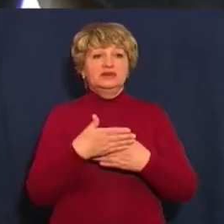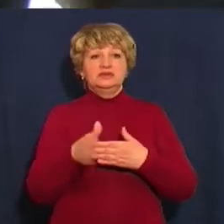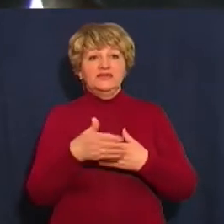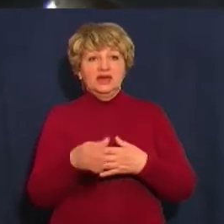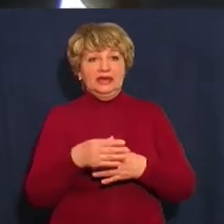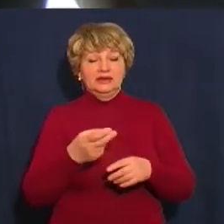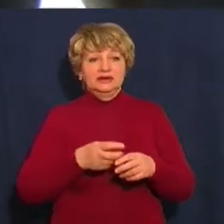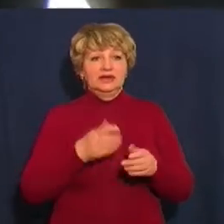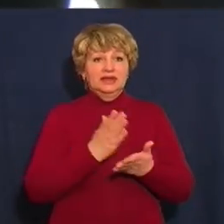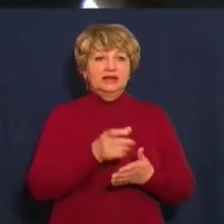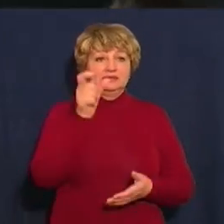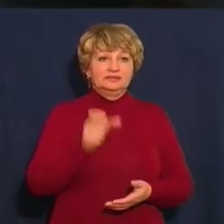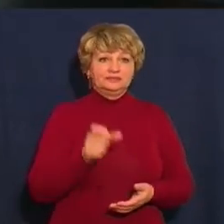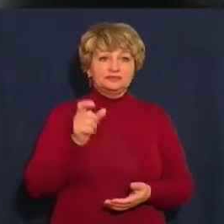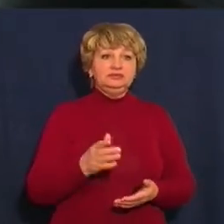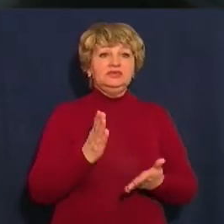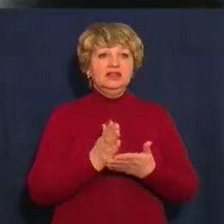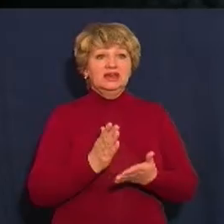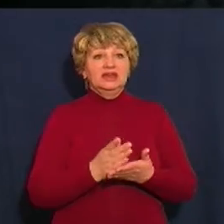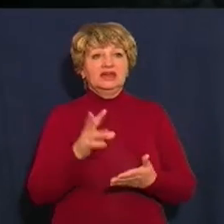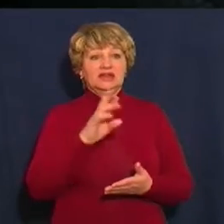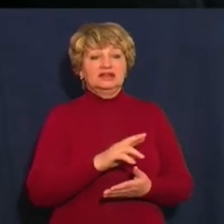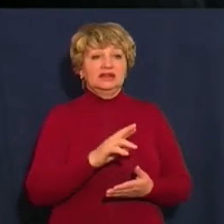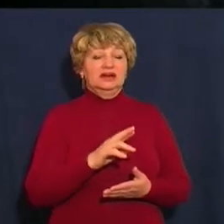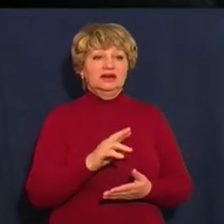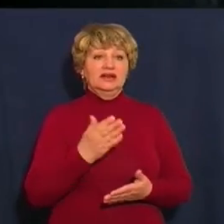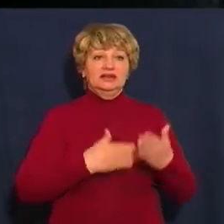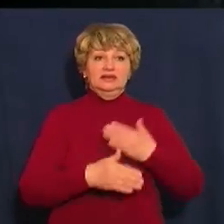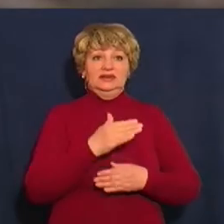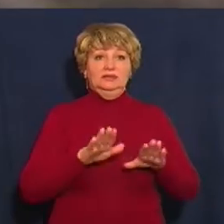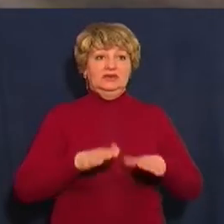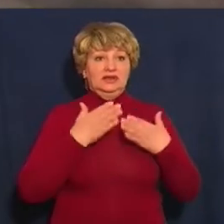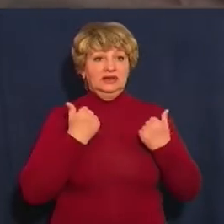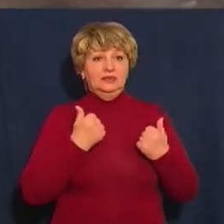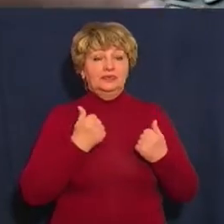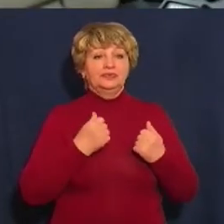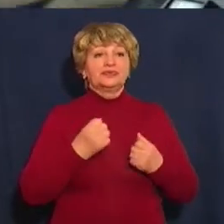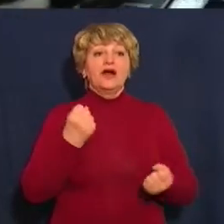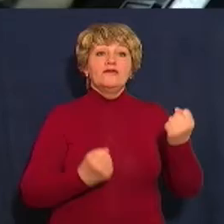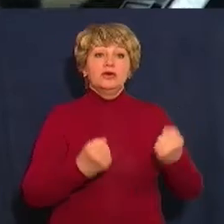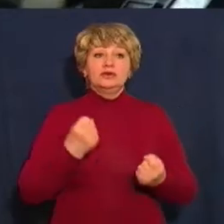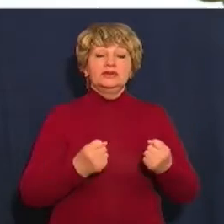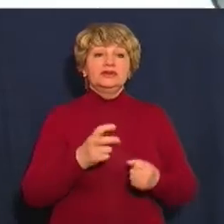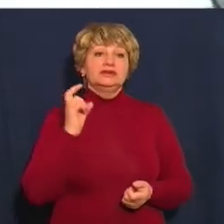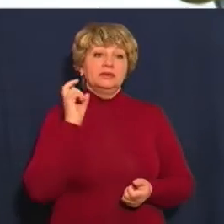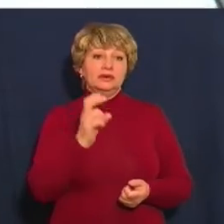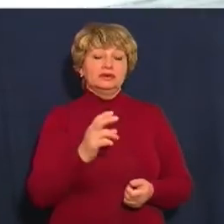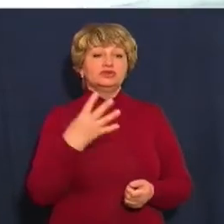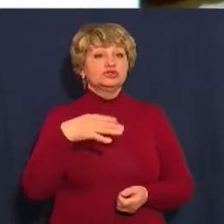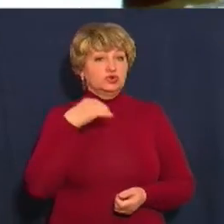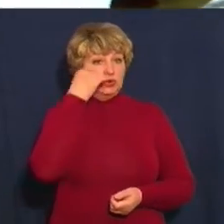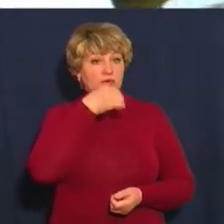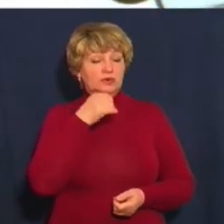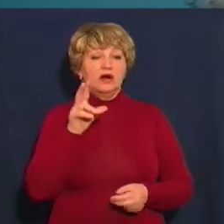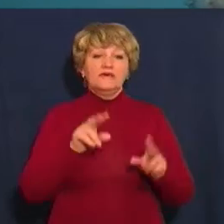автобус не пристосований для маломобільних груп населення. Літія Солдатенко водійкою тролейбуса працює 40 років. Жінка вважає,